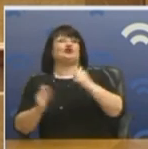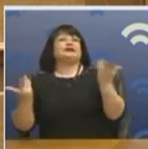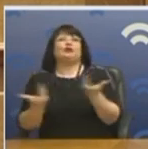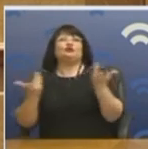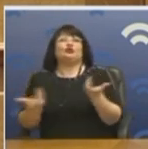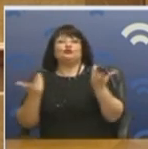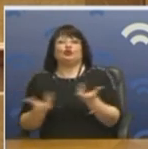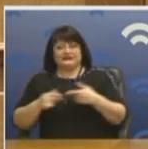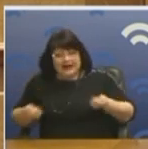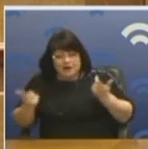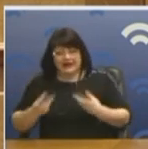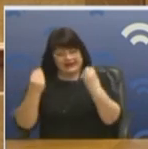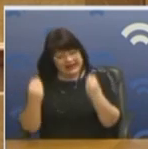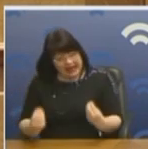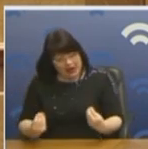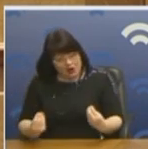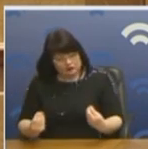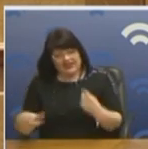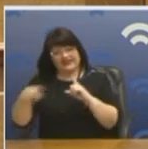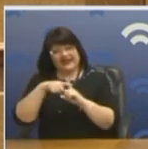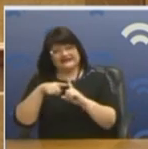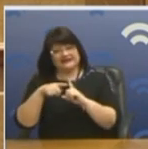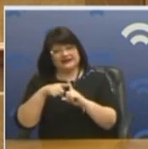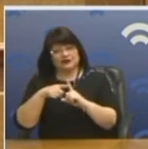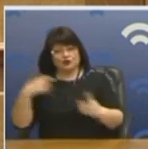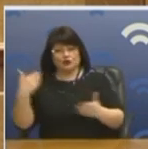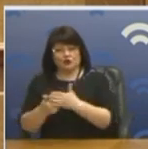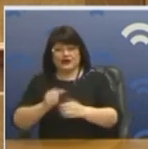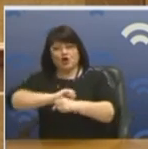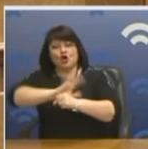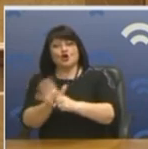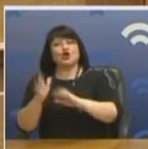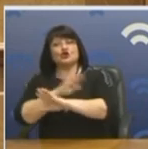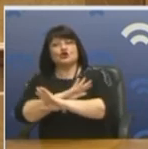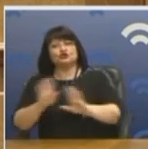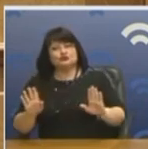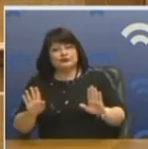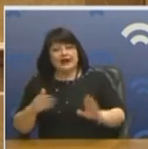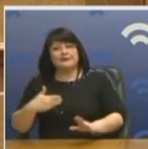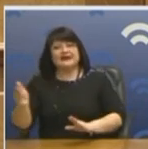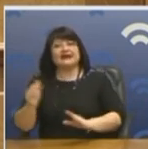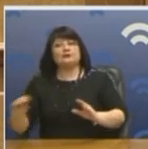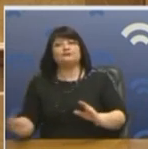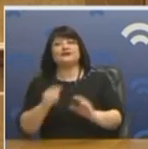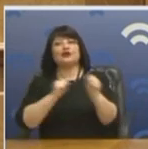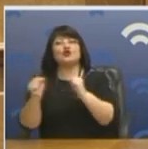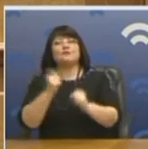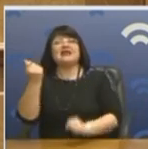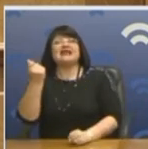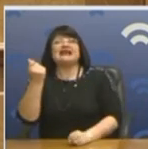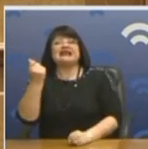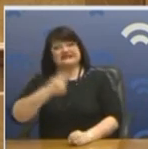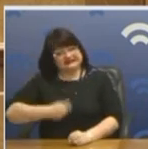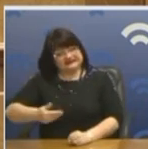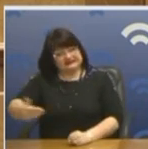Γιατί υπάρχει το καλό σενάριο, ξέρετε, το ξέρουμε όλοι εδώ μέσα, ότι θα τελειώσουμε τον κοροναϊό και θα εκτελήσουμε και από την οικονομική κρίση. Αν και για μένα δεν τελειώνει εύκολα η οικονομική